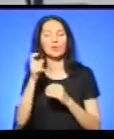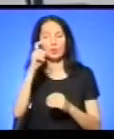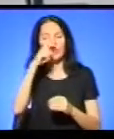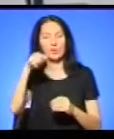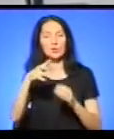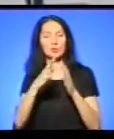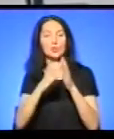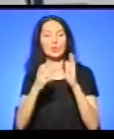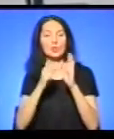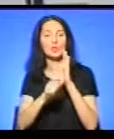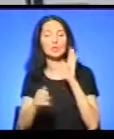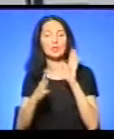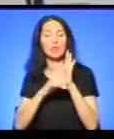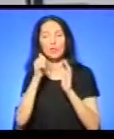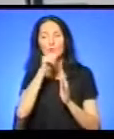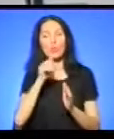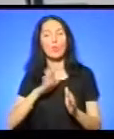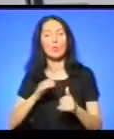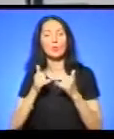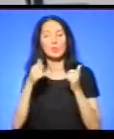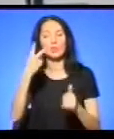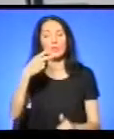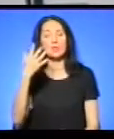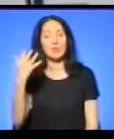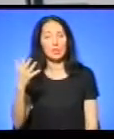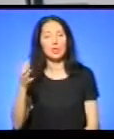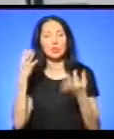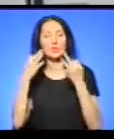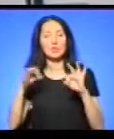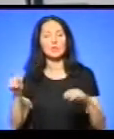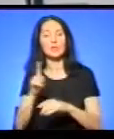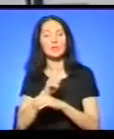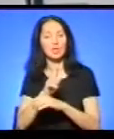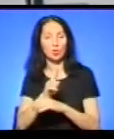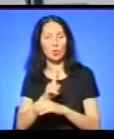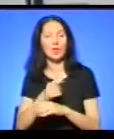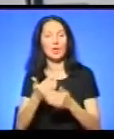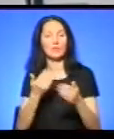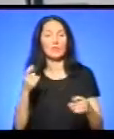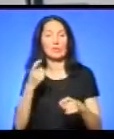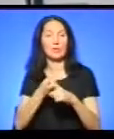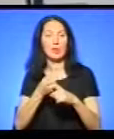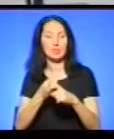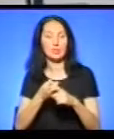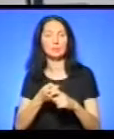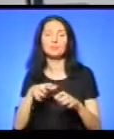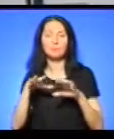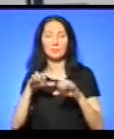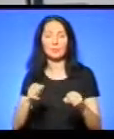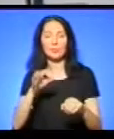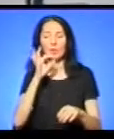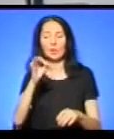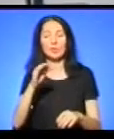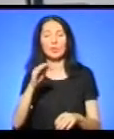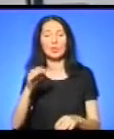року. Воно було присвячене 25-річчю визволення Тернополя від німецько-фашистських загарбників, каже філателіст